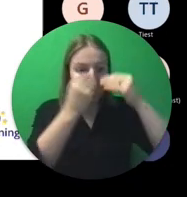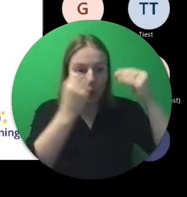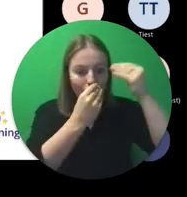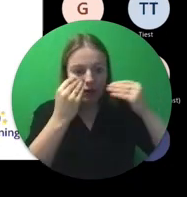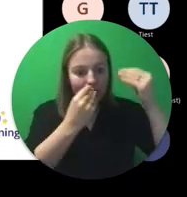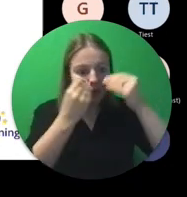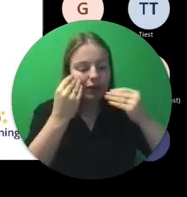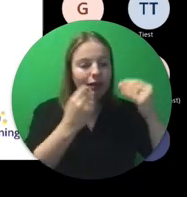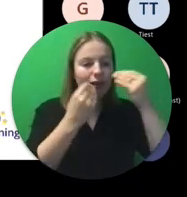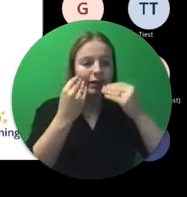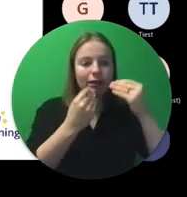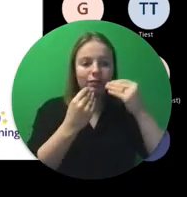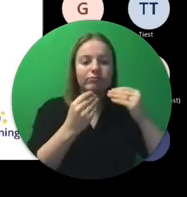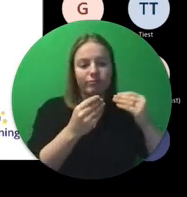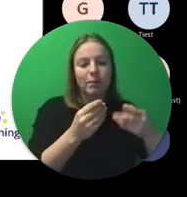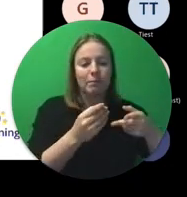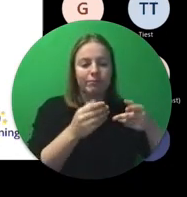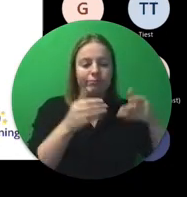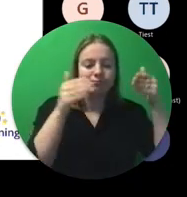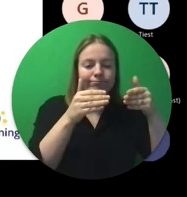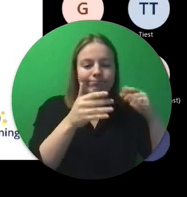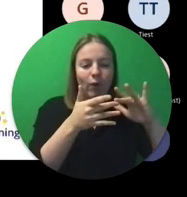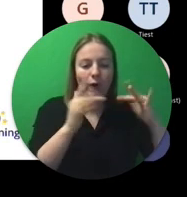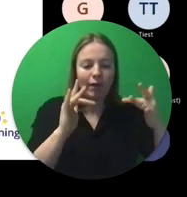zeg maar, vooral online dan.